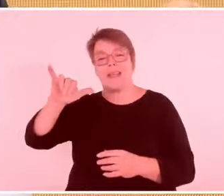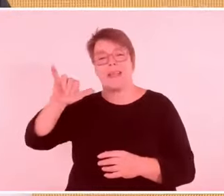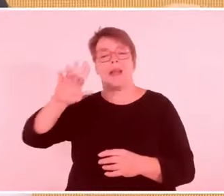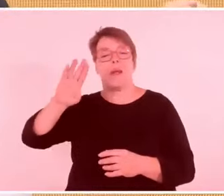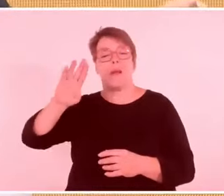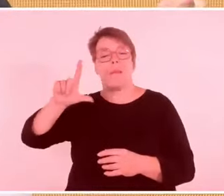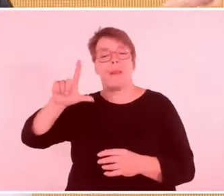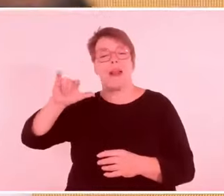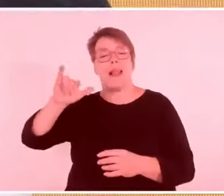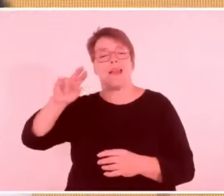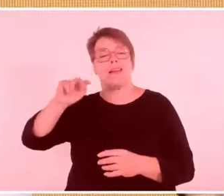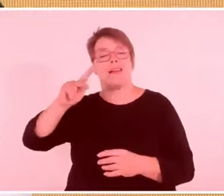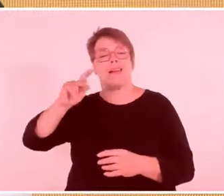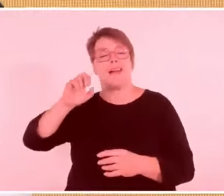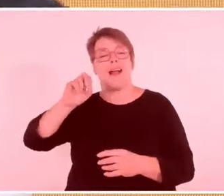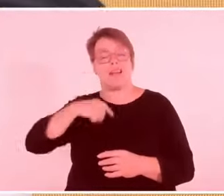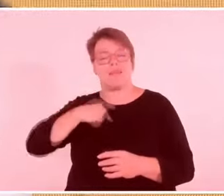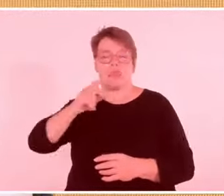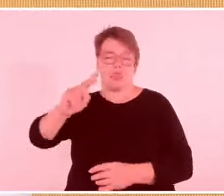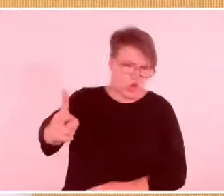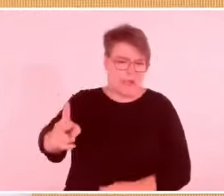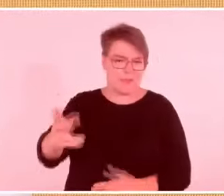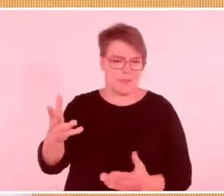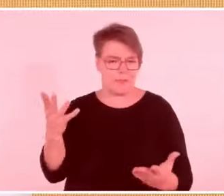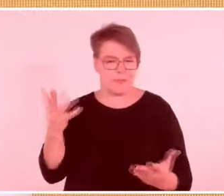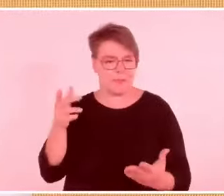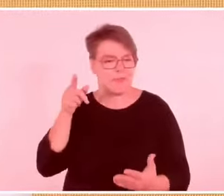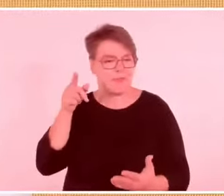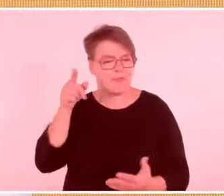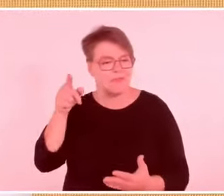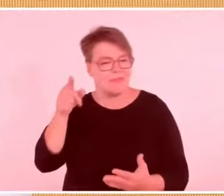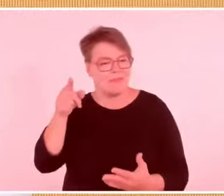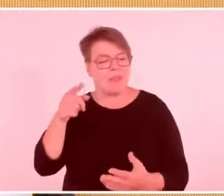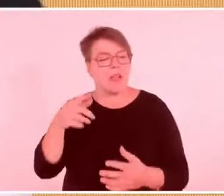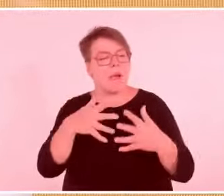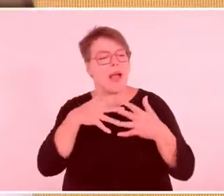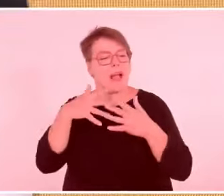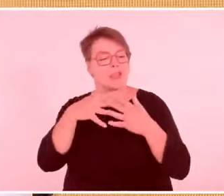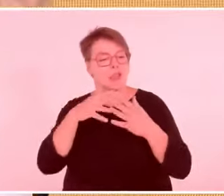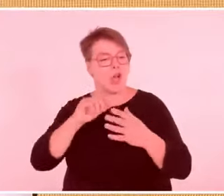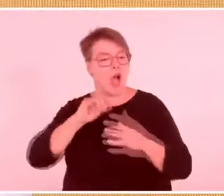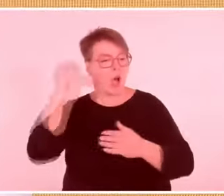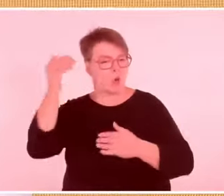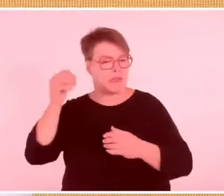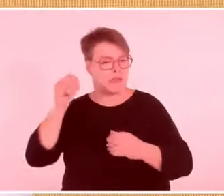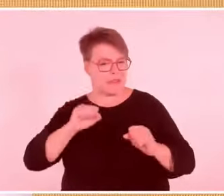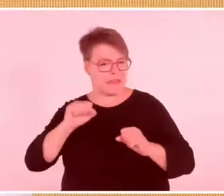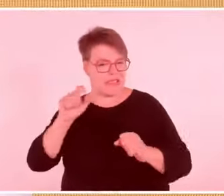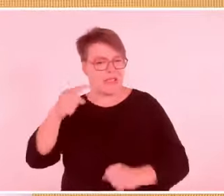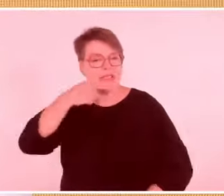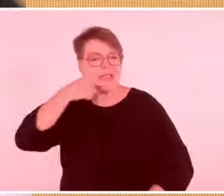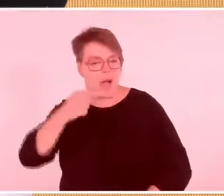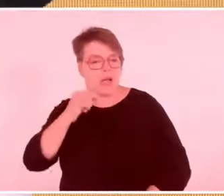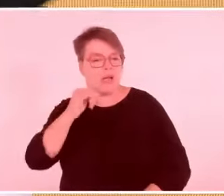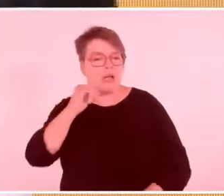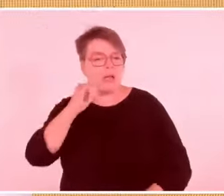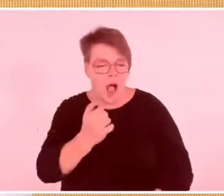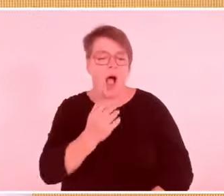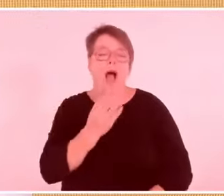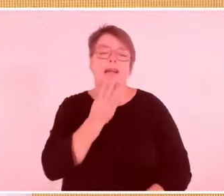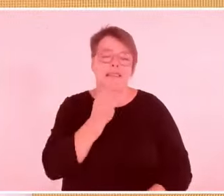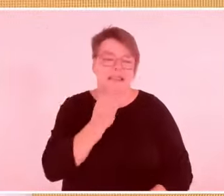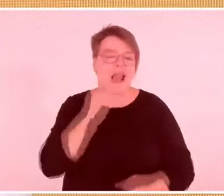zurückzuschlagen, aber wie es das tut, ist für uns unsere Aufgabe, unsere